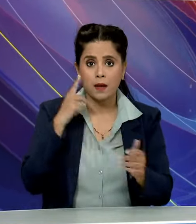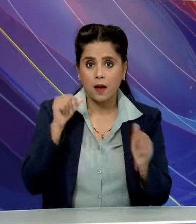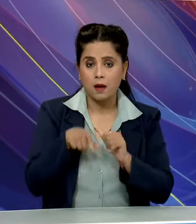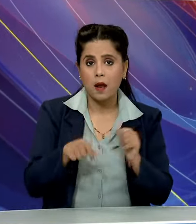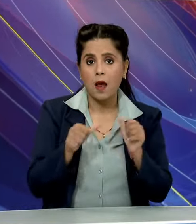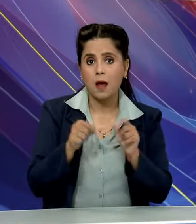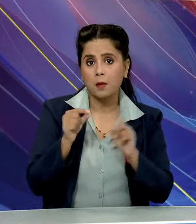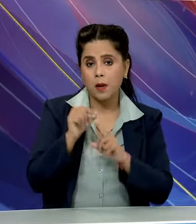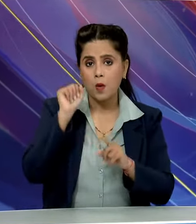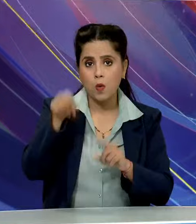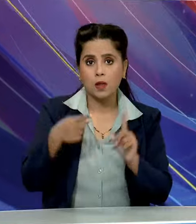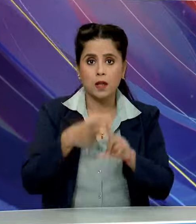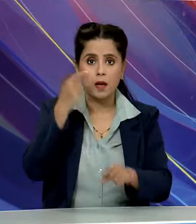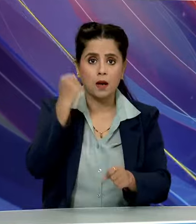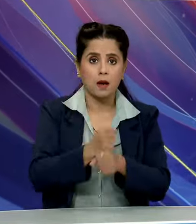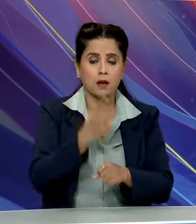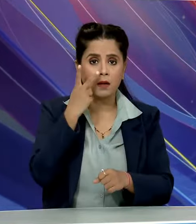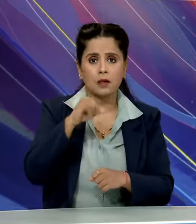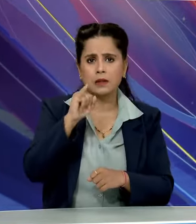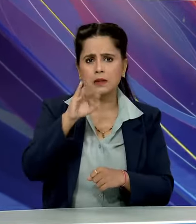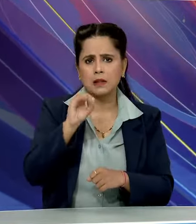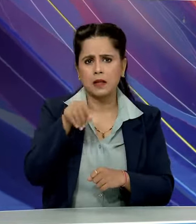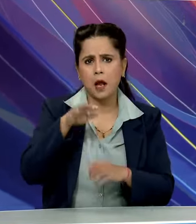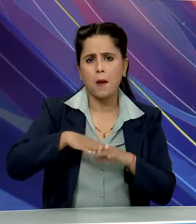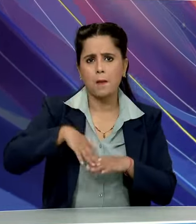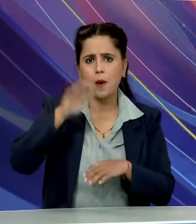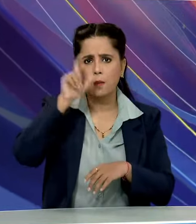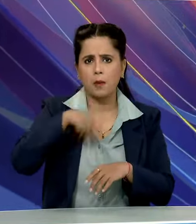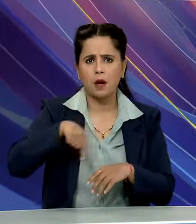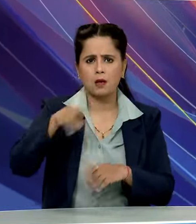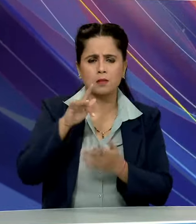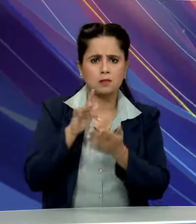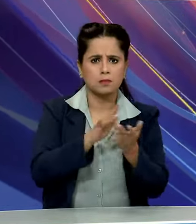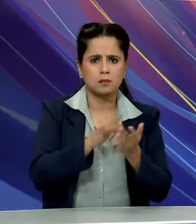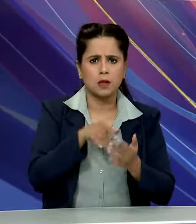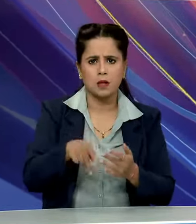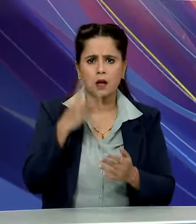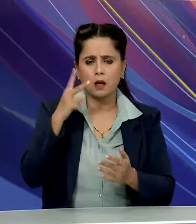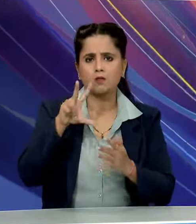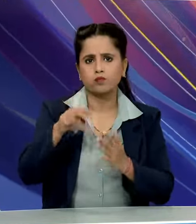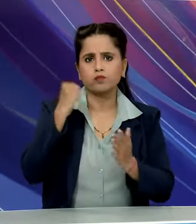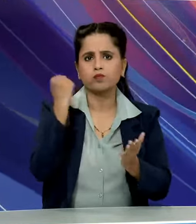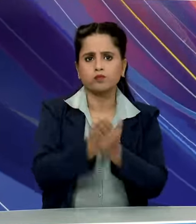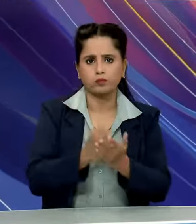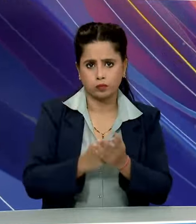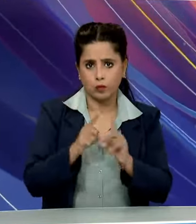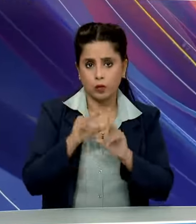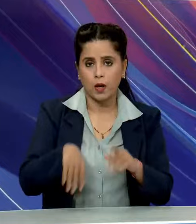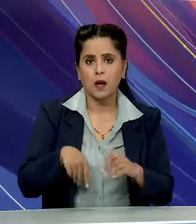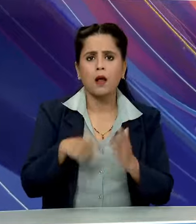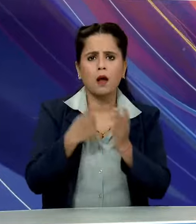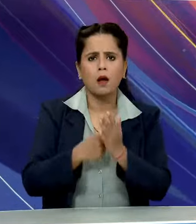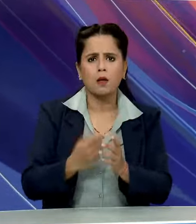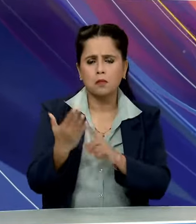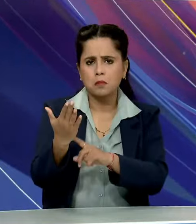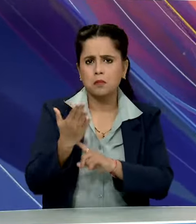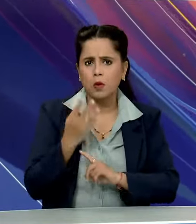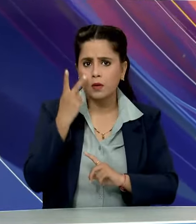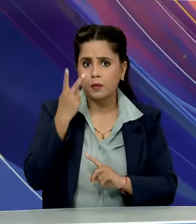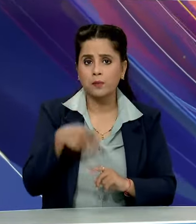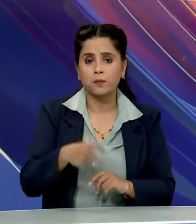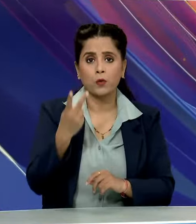आईये ने आंद्रप्रदीश और तेलंगाना में 60 से ज्यादा संदिक्दों के ठिकानों पर छापे मारी की रिपोर्ट्स के मुताबिक